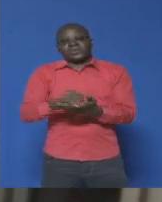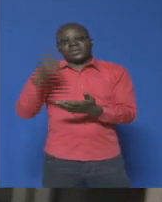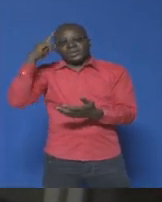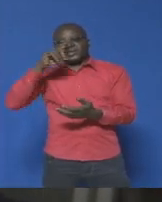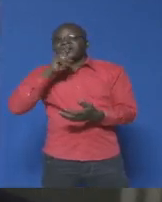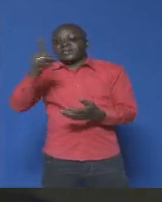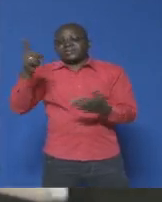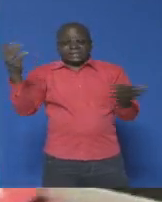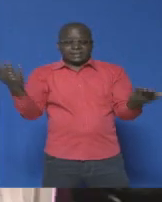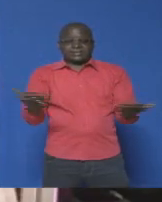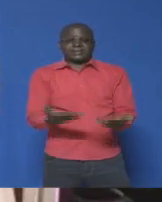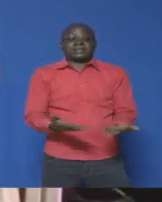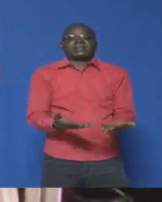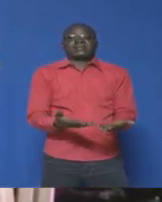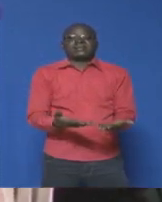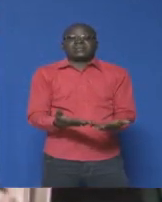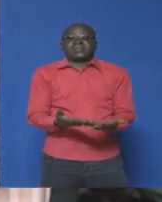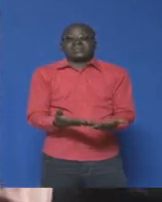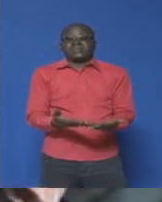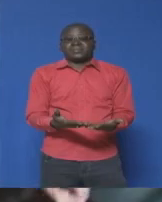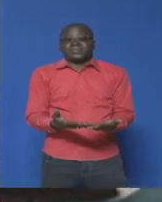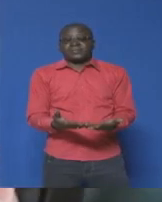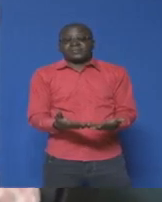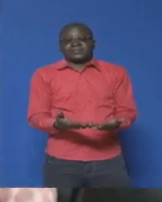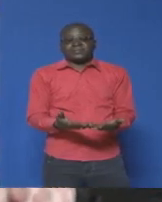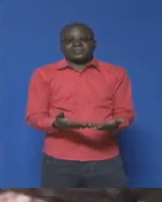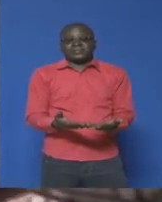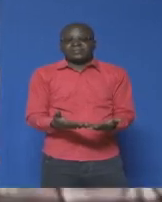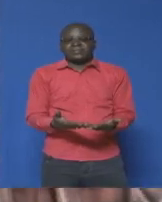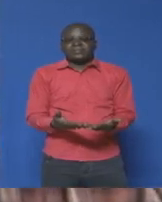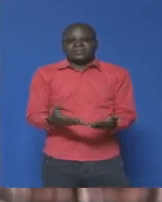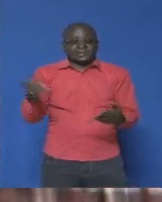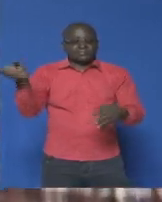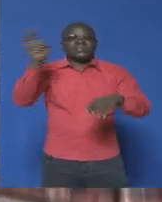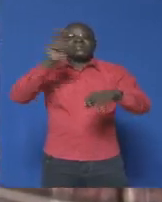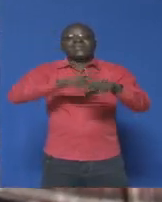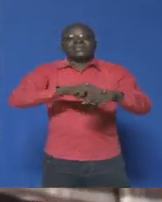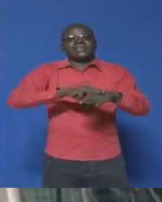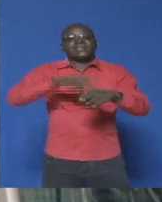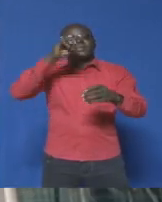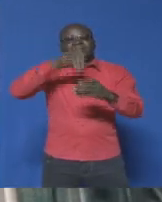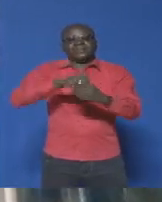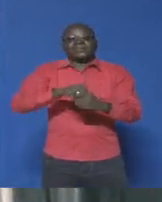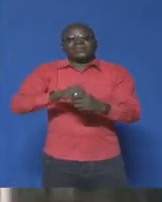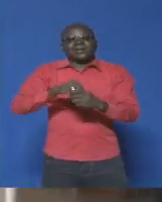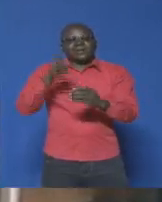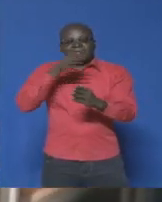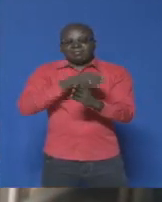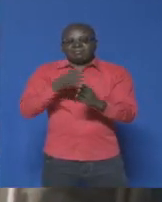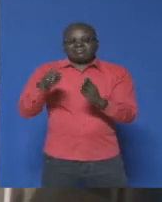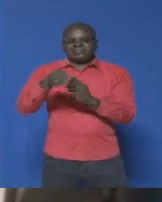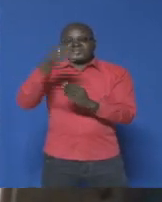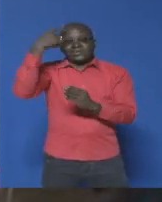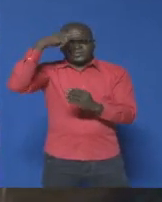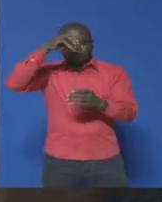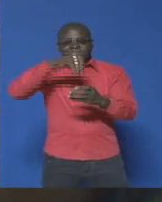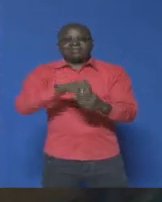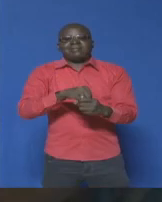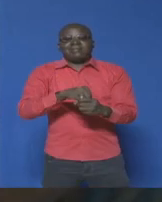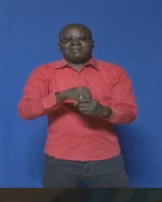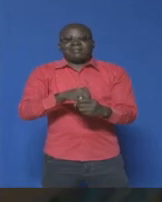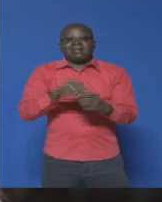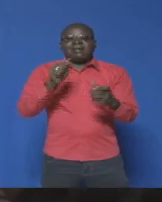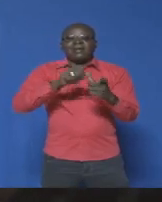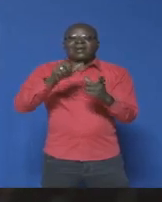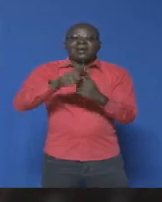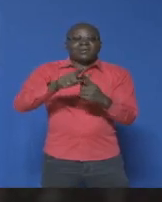Donc là, je vais installer une enclume qu'on appelle bordure de trottoir. Alors que les coureurs roulent en